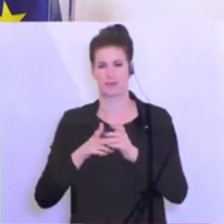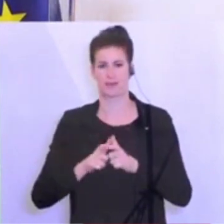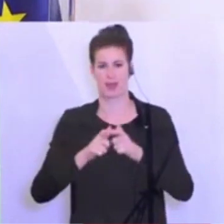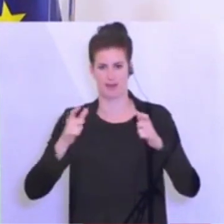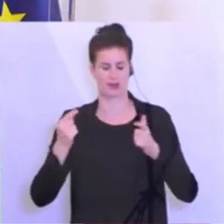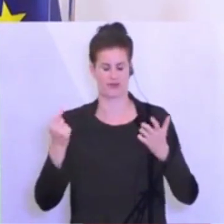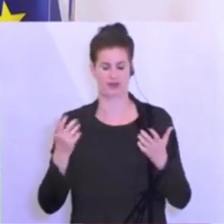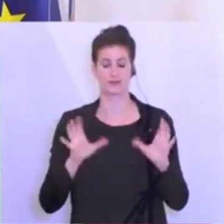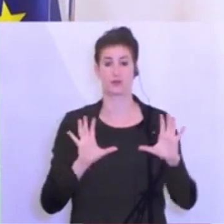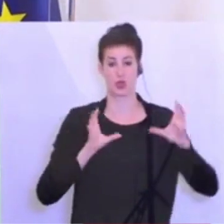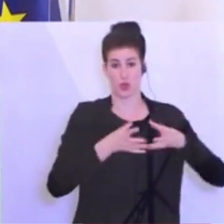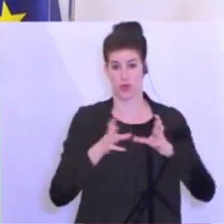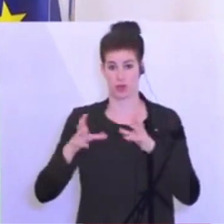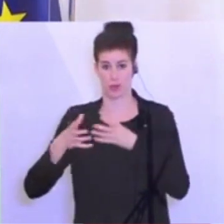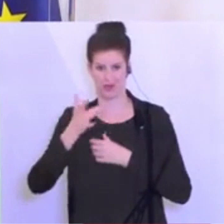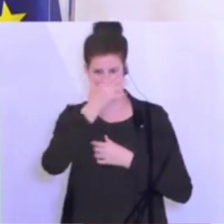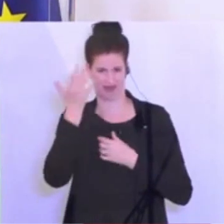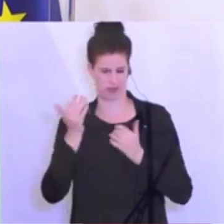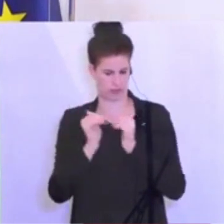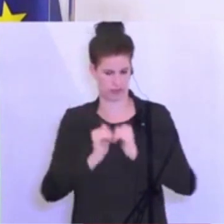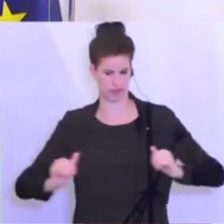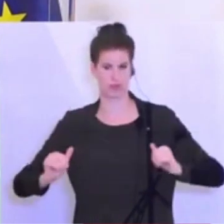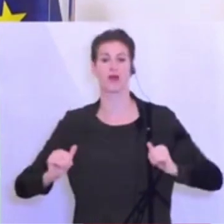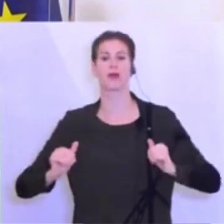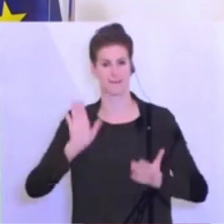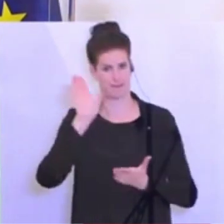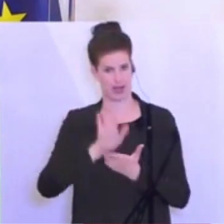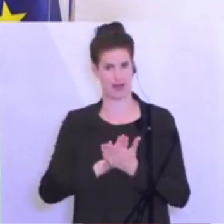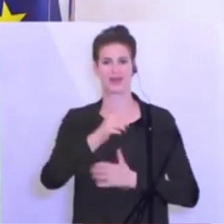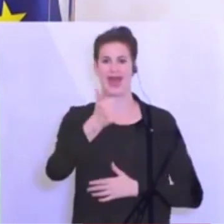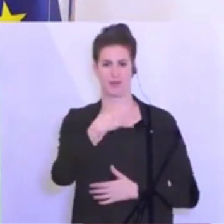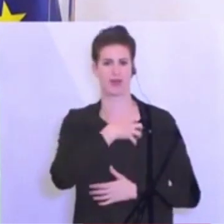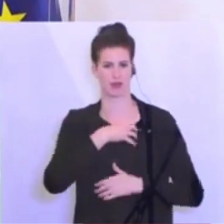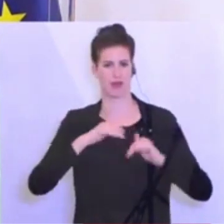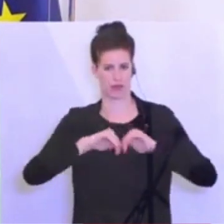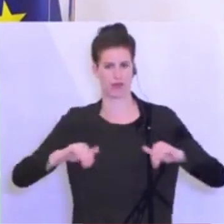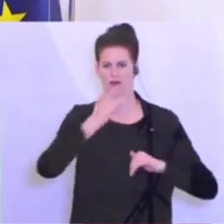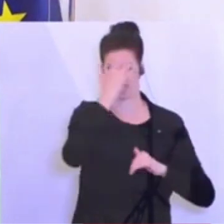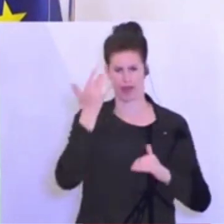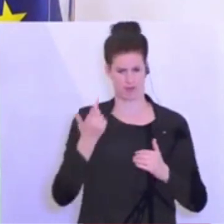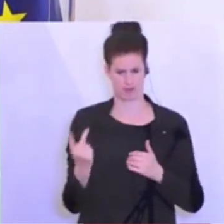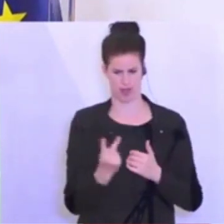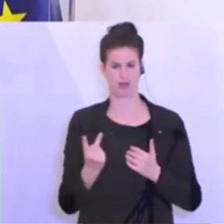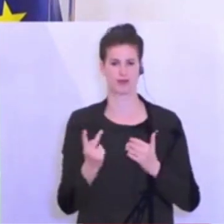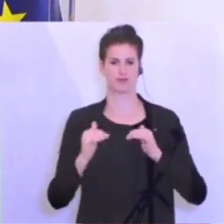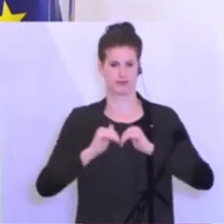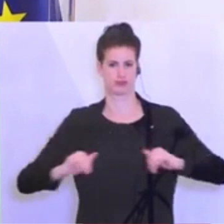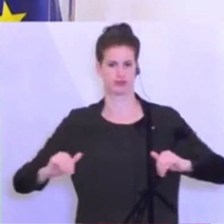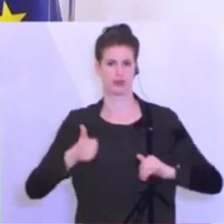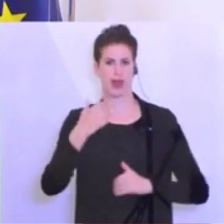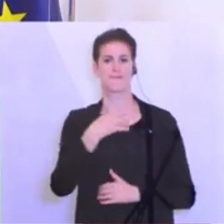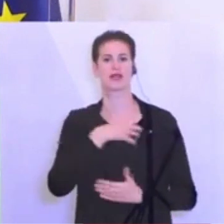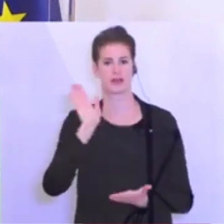zwischen Gruppen, die nichts miteinander zu tun haben, der bleibt natürlich ein Meter. Also die Tische müssen weiterhin